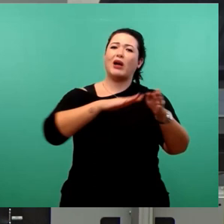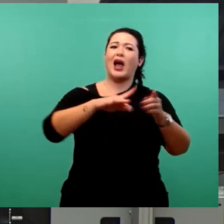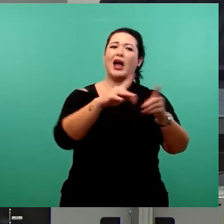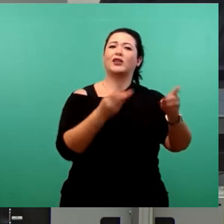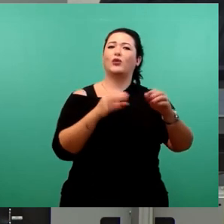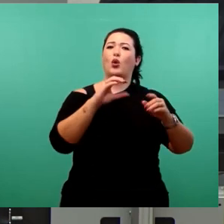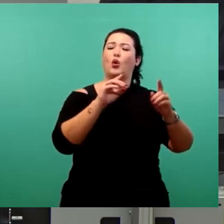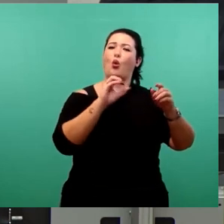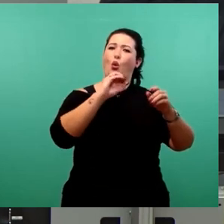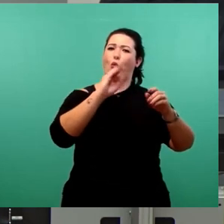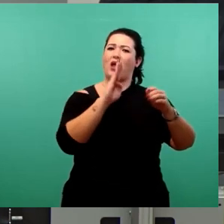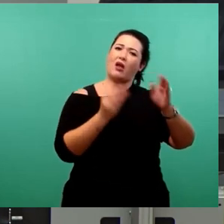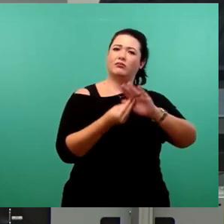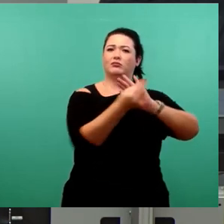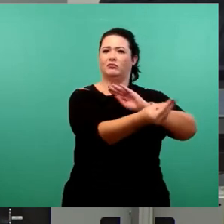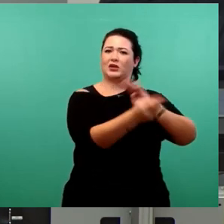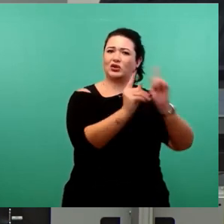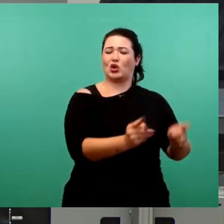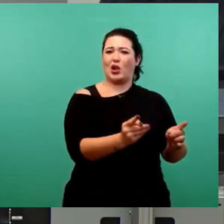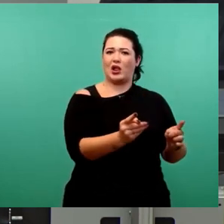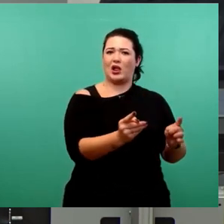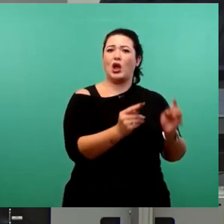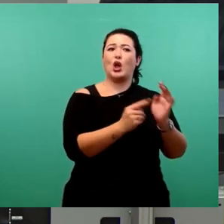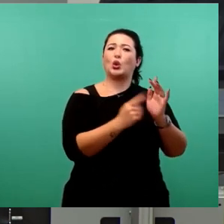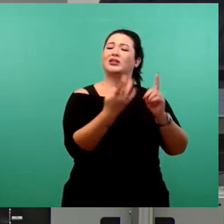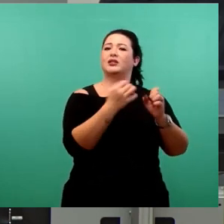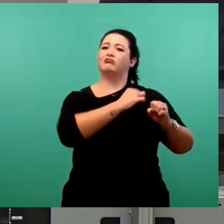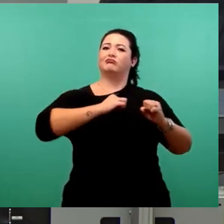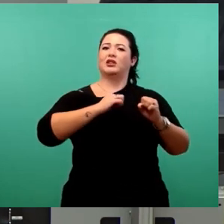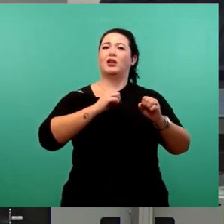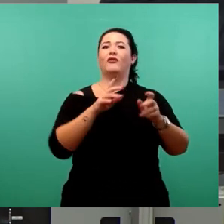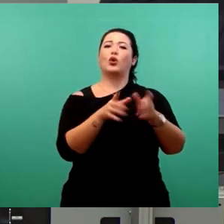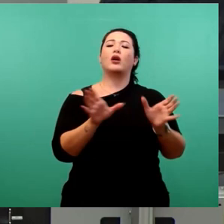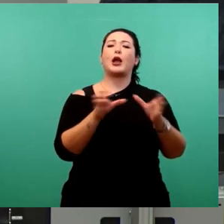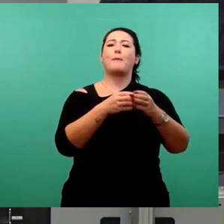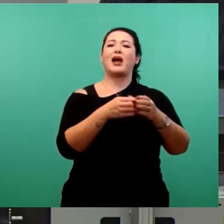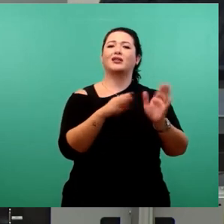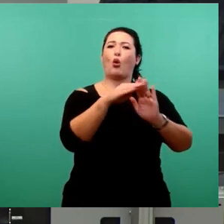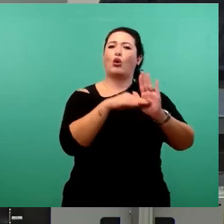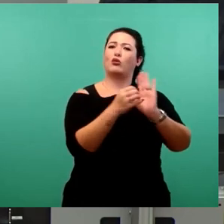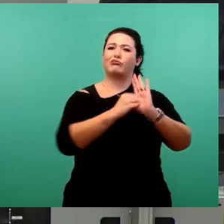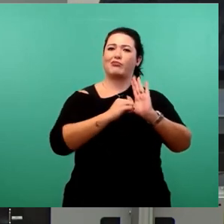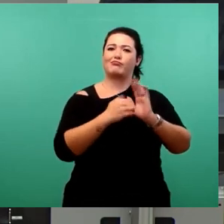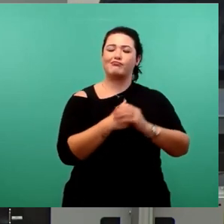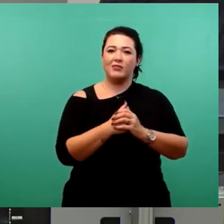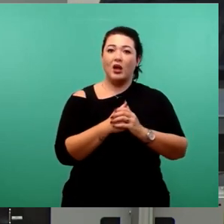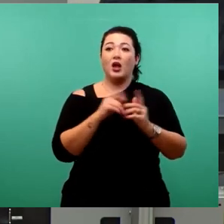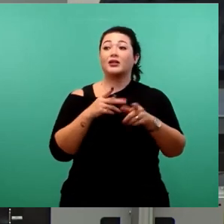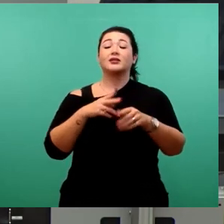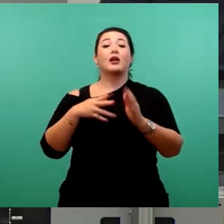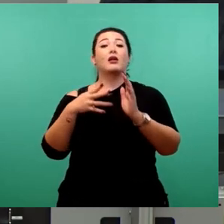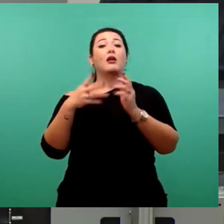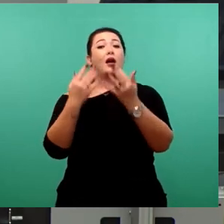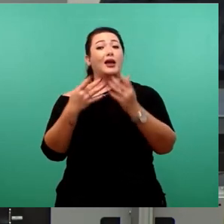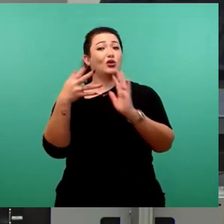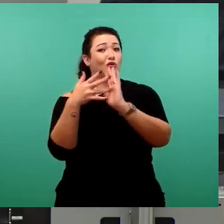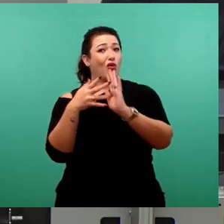zu starke Position des OB nach der Gemeindeordnung. Der zentrale Finanzbereich und das Rechnungsprüfungsamt sollten nicht auch noch